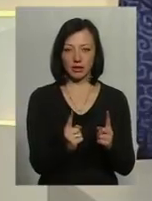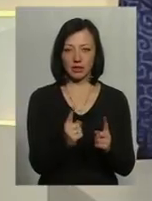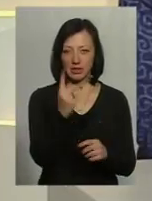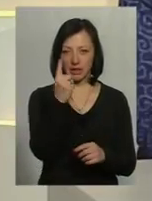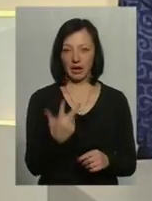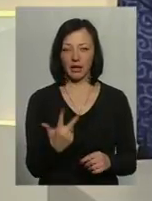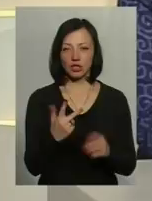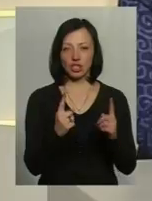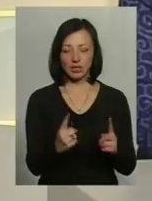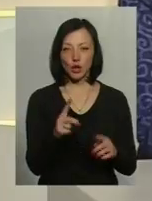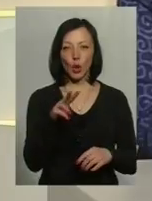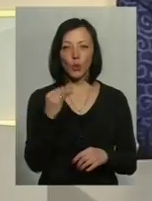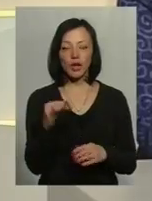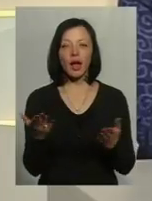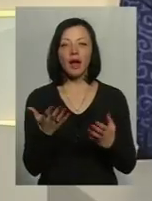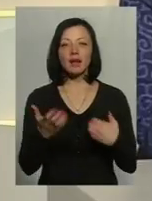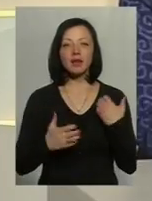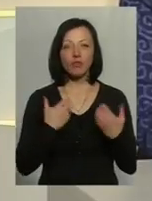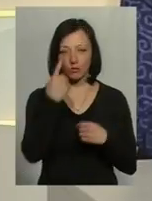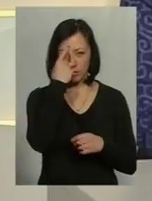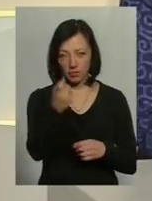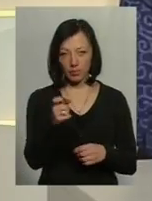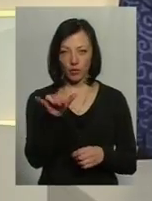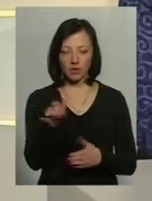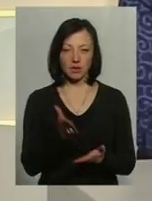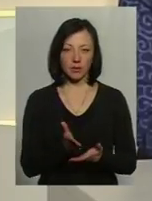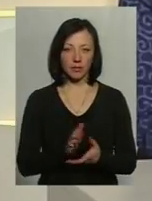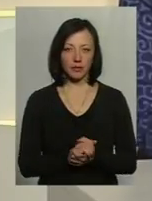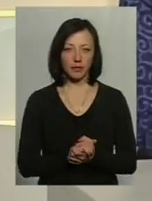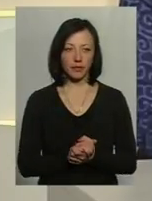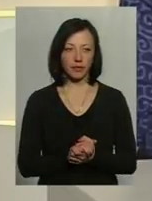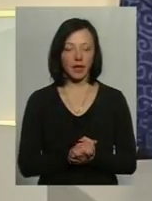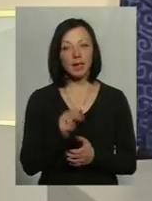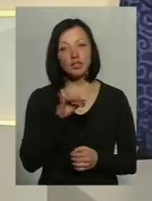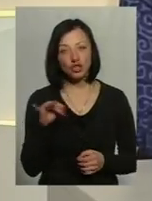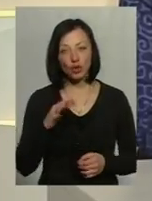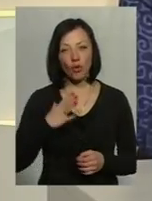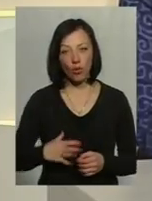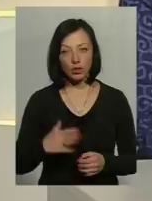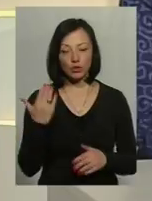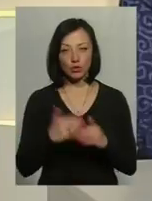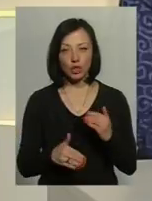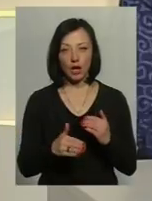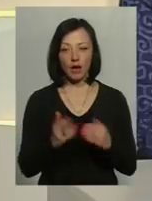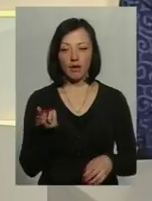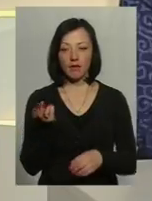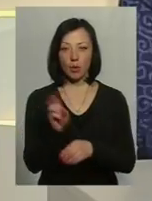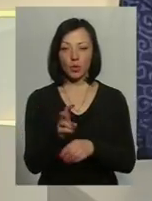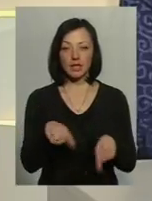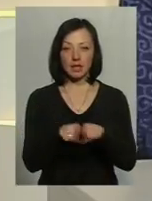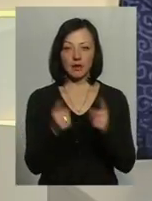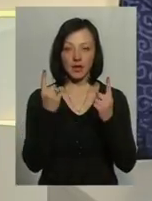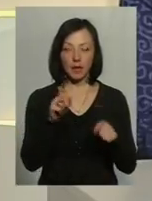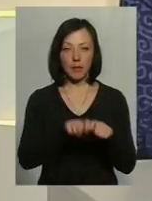які насамперед тривожні дзвінки до вас надходять? І чи доводилося вже виходити на такі